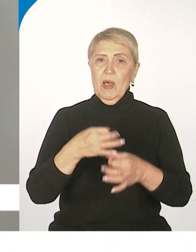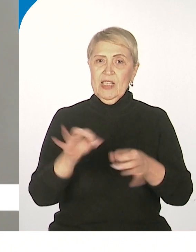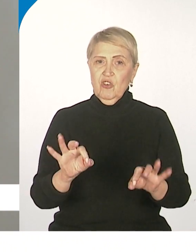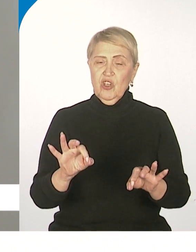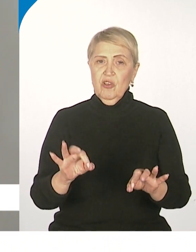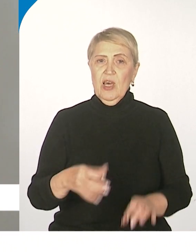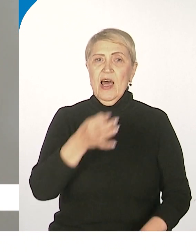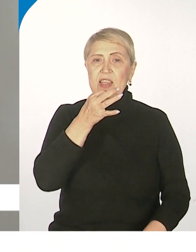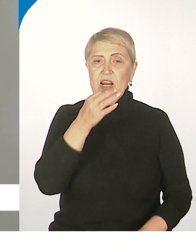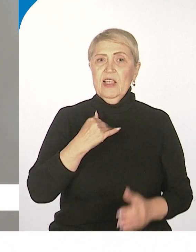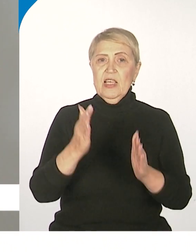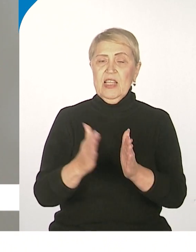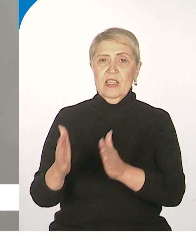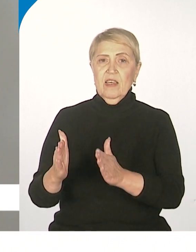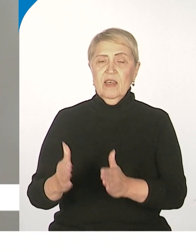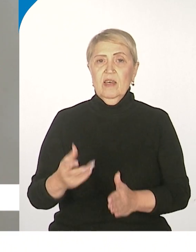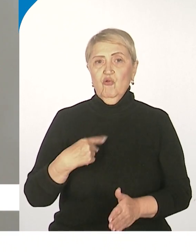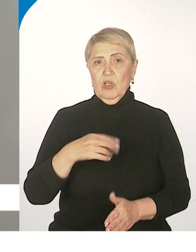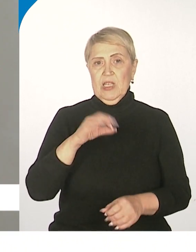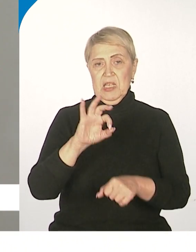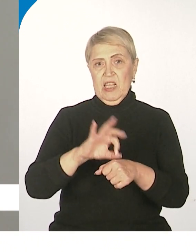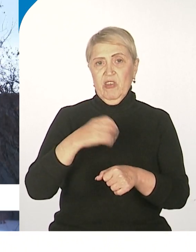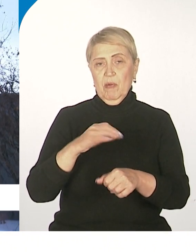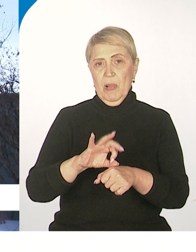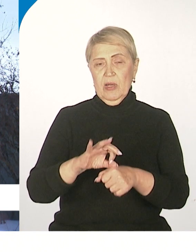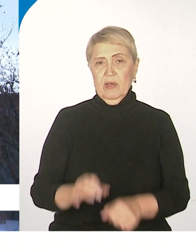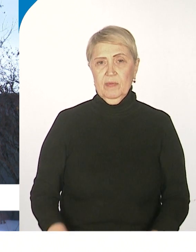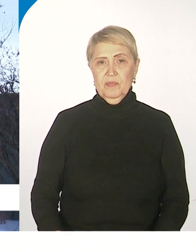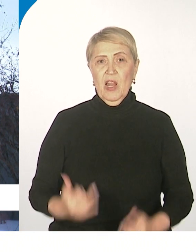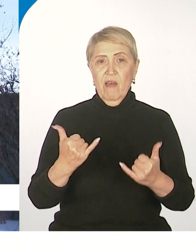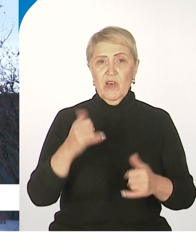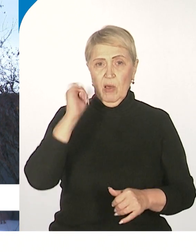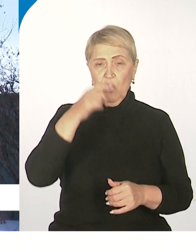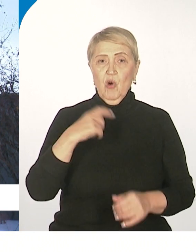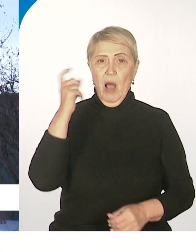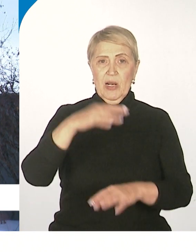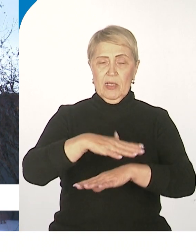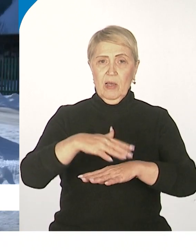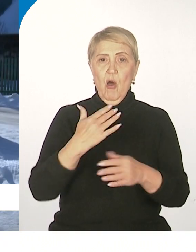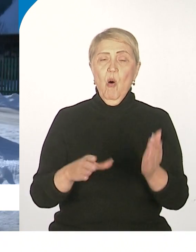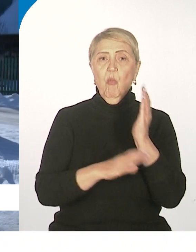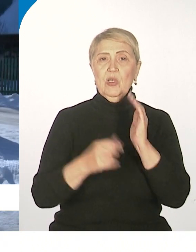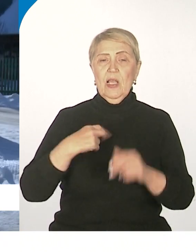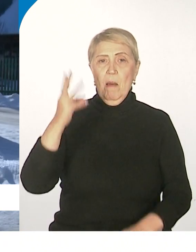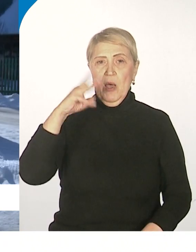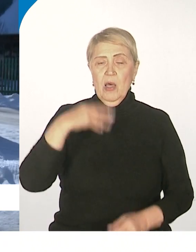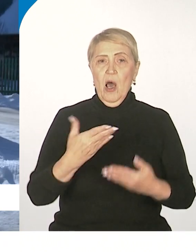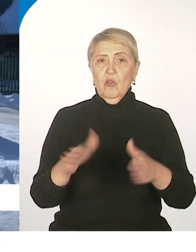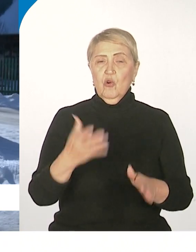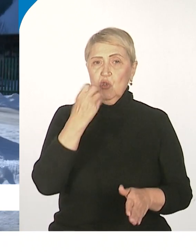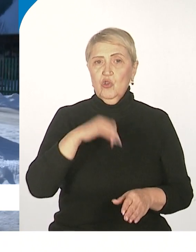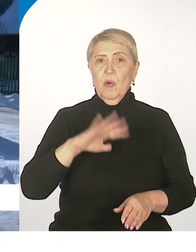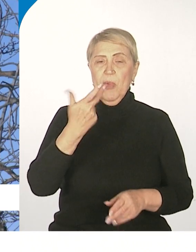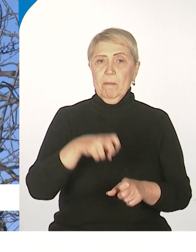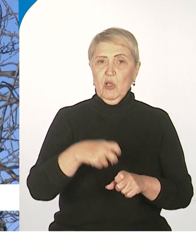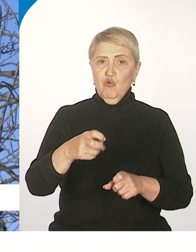диагностировать некоторые состояния людей. Все это здесь тоже у нас есть. В этом году в Хабаровском крае после модернизации откроются еще пять почтовых